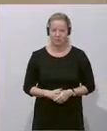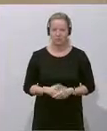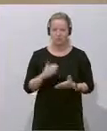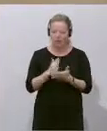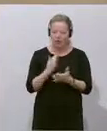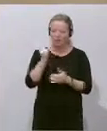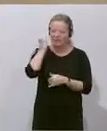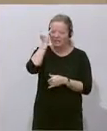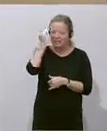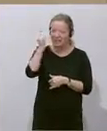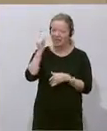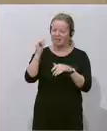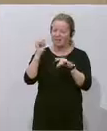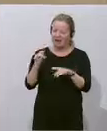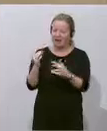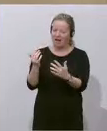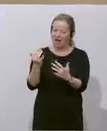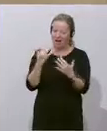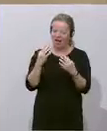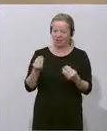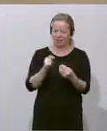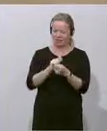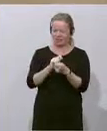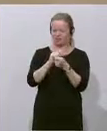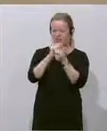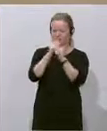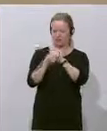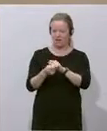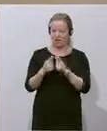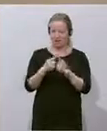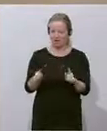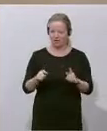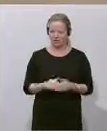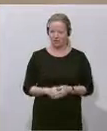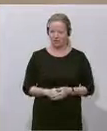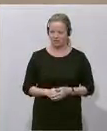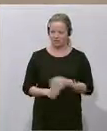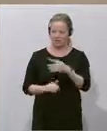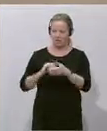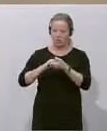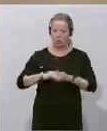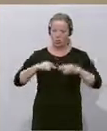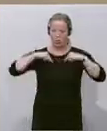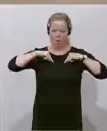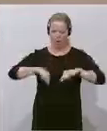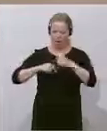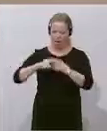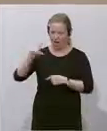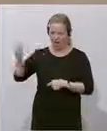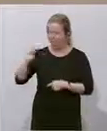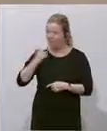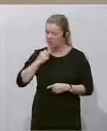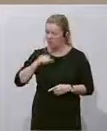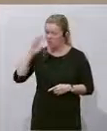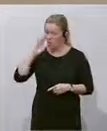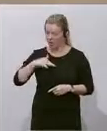dass da etwas anders geworden ist. Es geht, der Klubobmann geht jetzt auch. Ich will Sie das nicht anhören, glaube